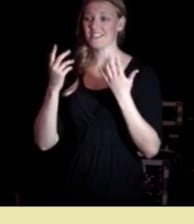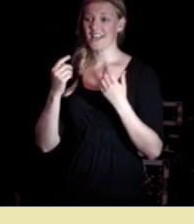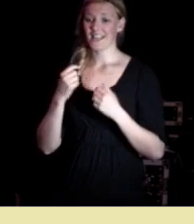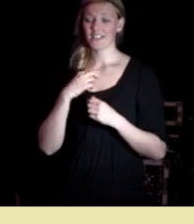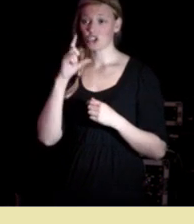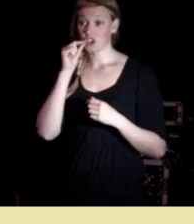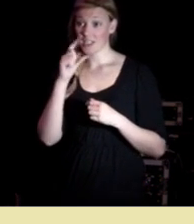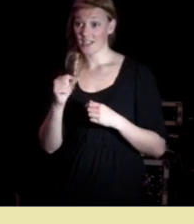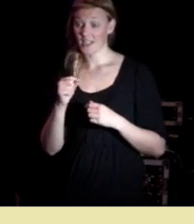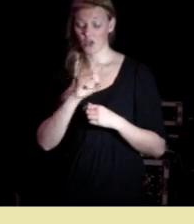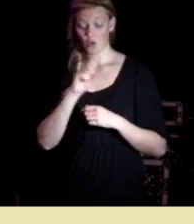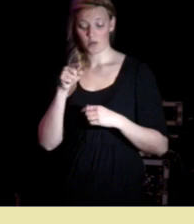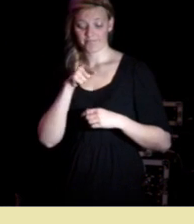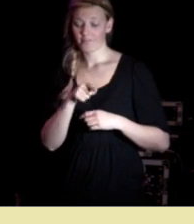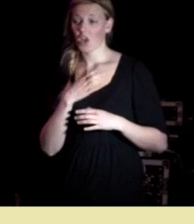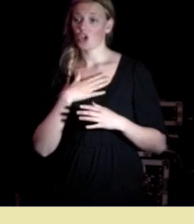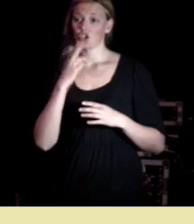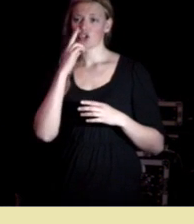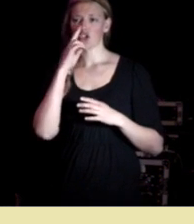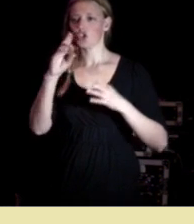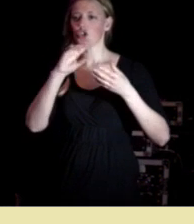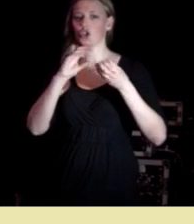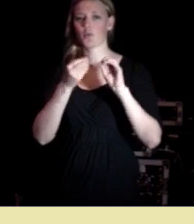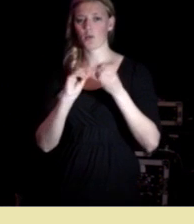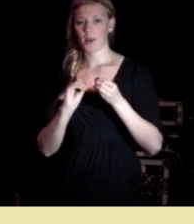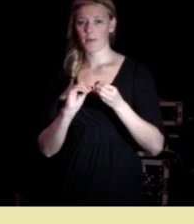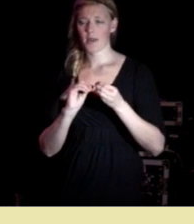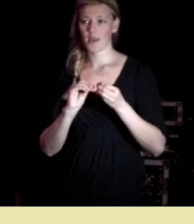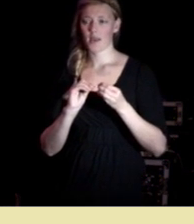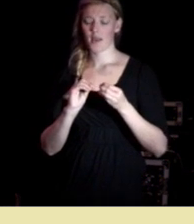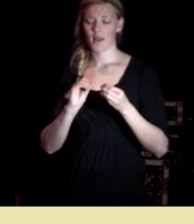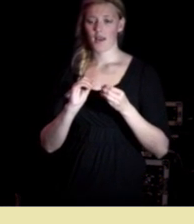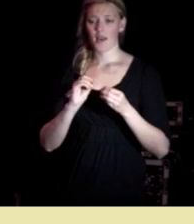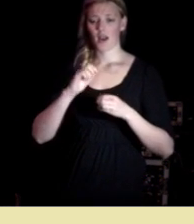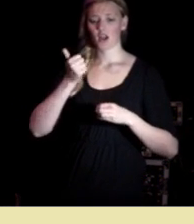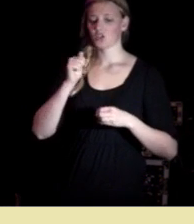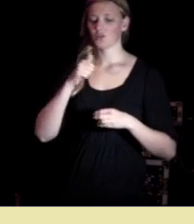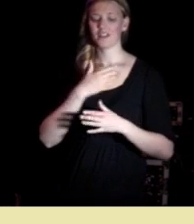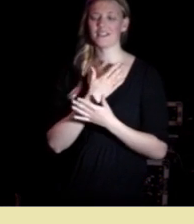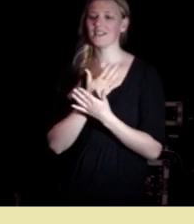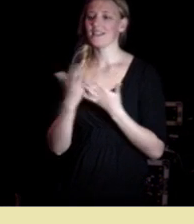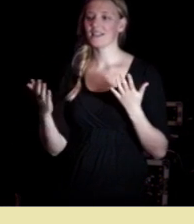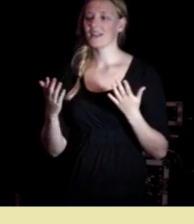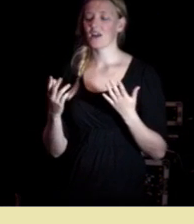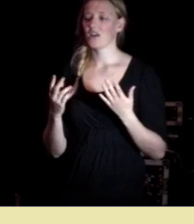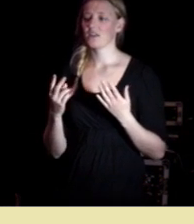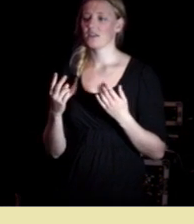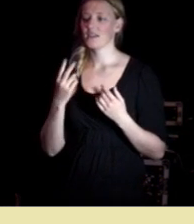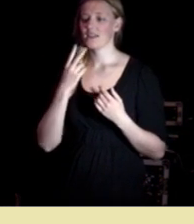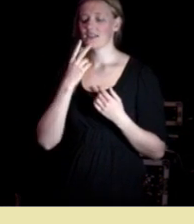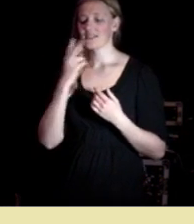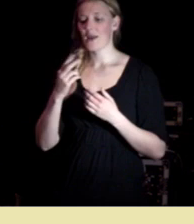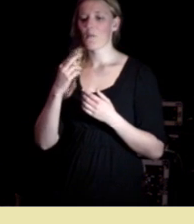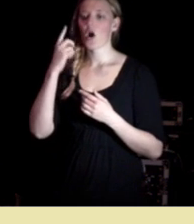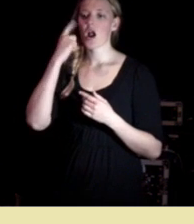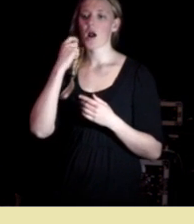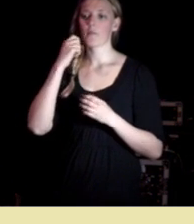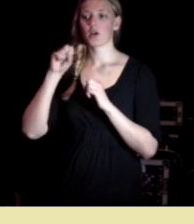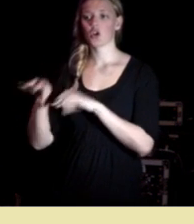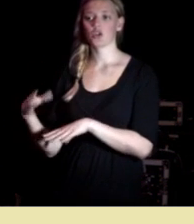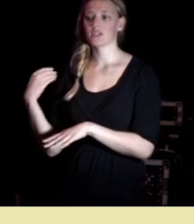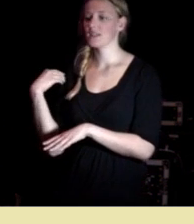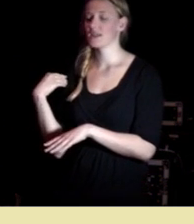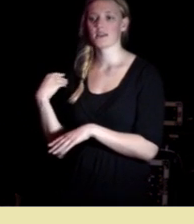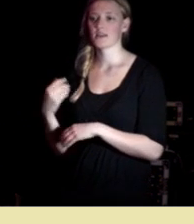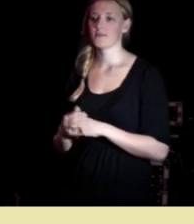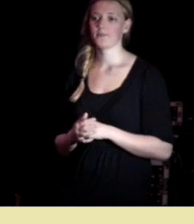kommer med nye problemer så er det kanskje sånn at vi ikke kan henfalle til gamle løsninger at vi faktisk må se bedre